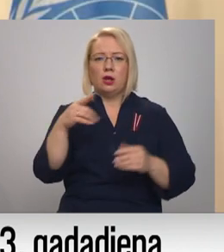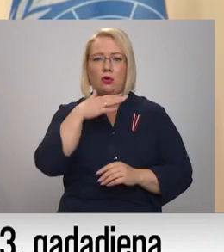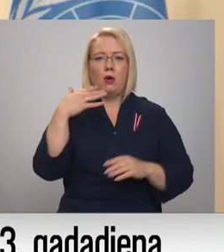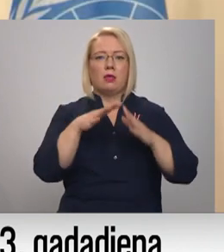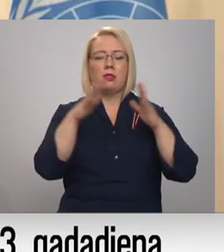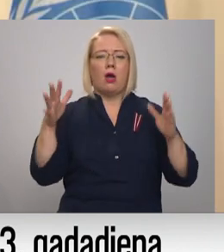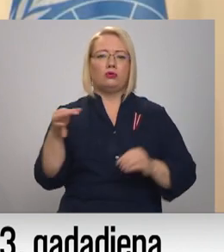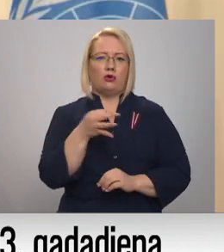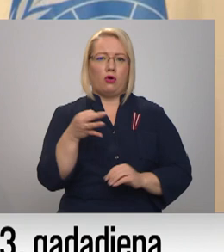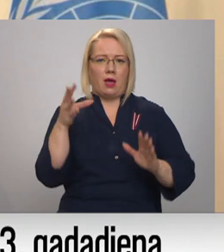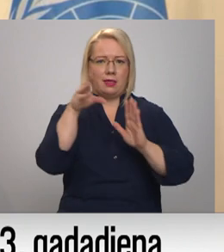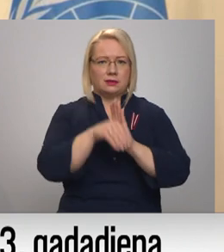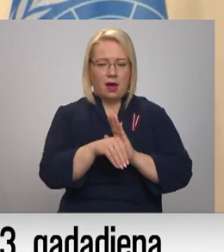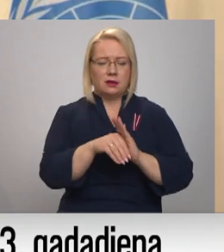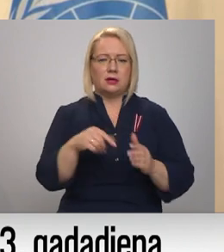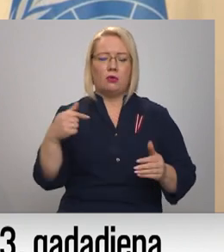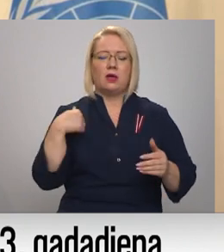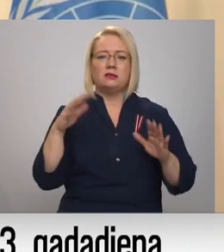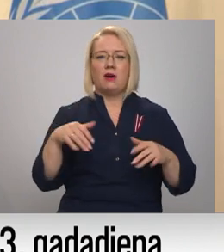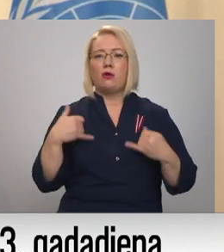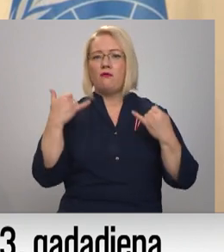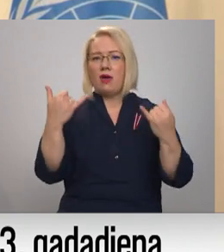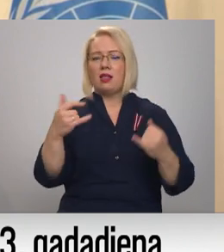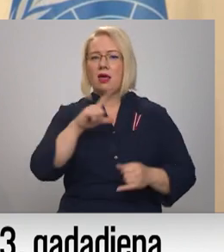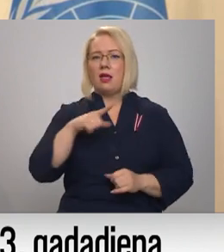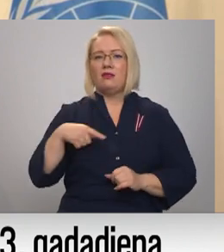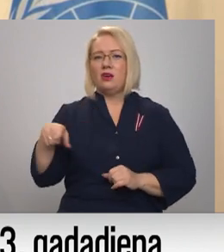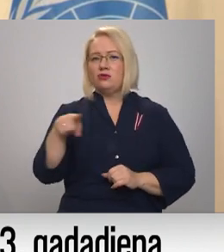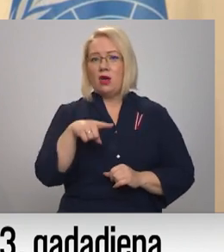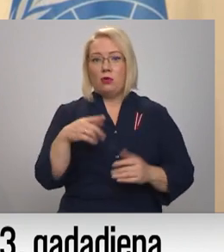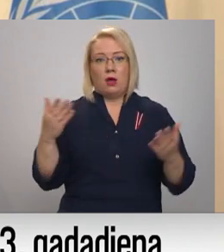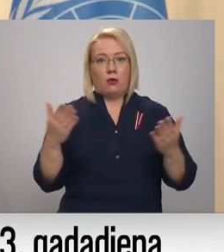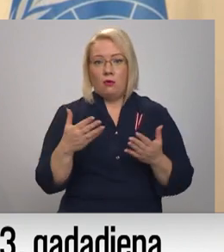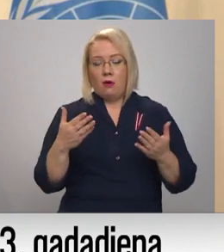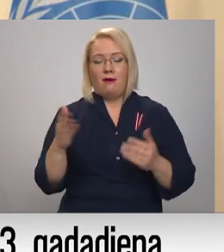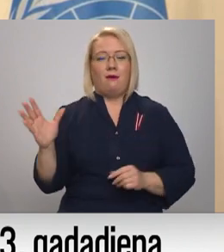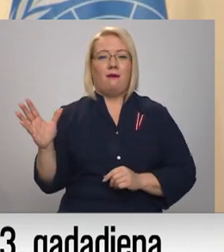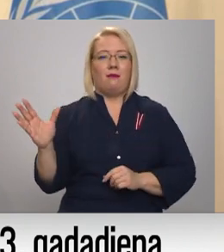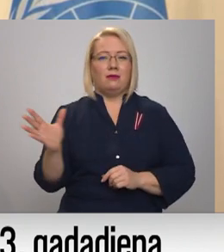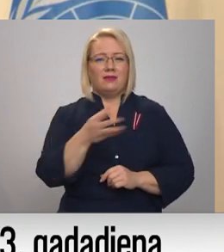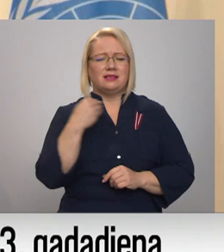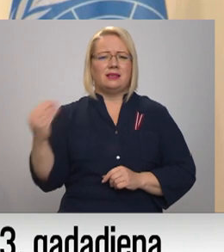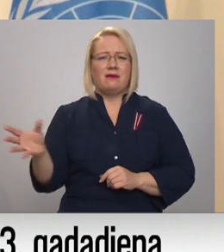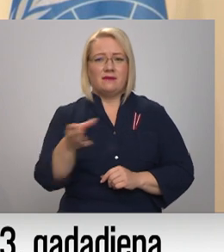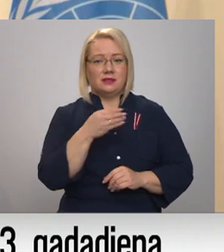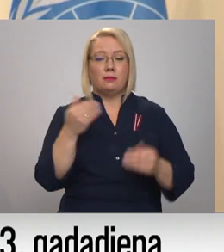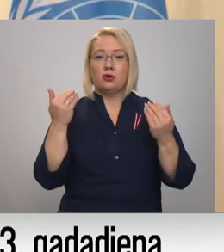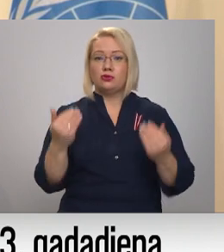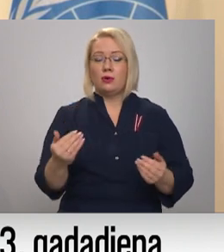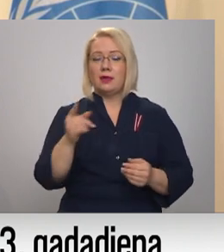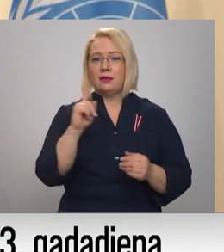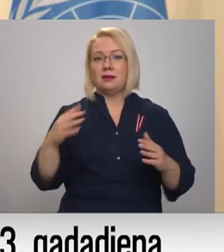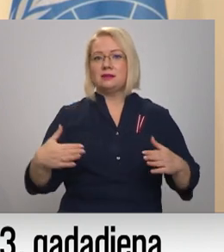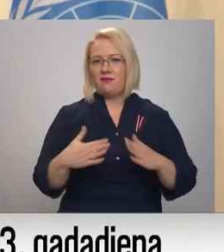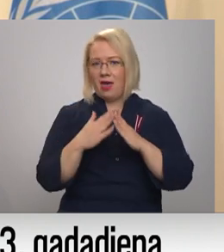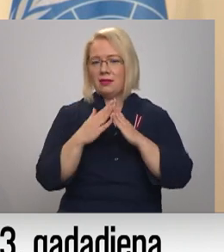ko es varētu vēlēt latviešu tautai un visiem. Šodien ir svētki,